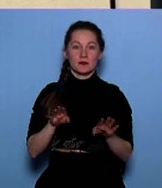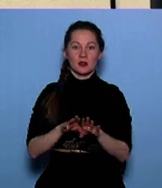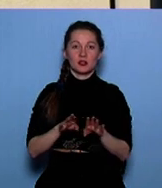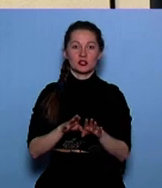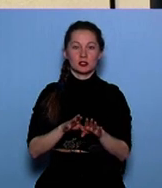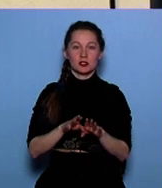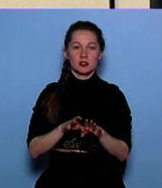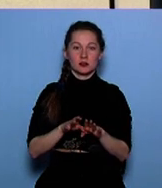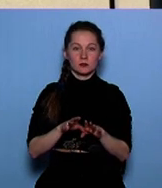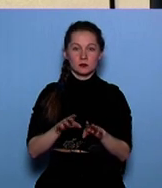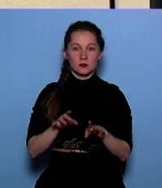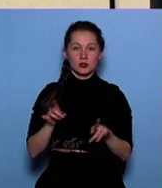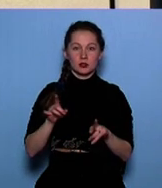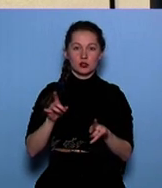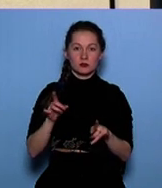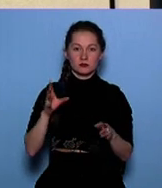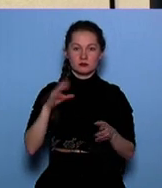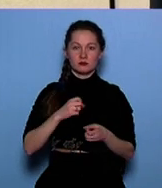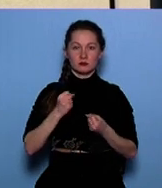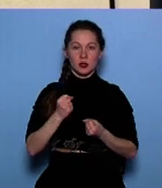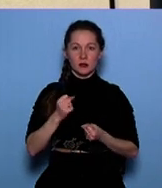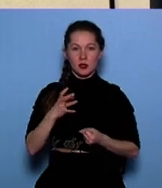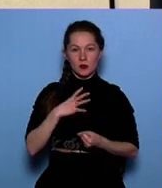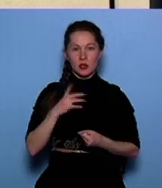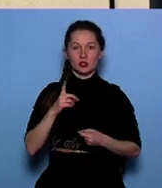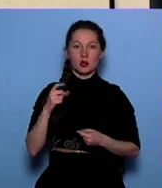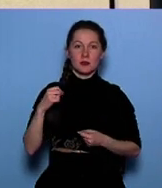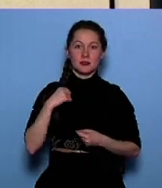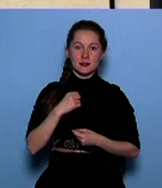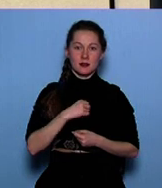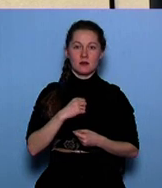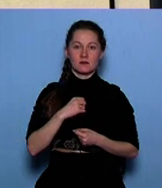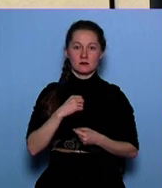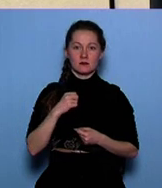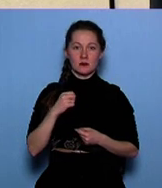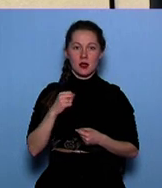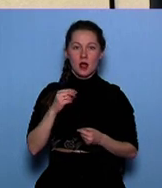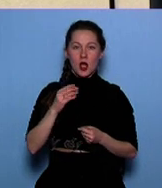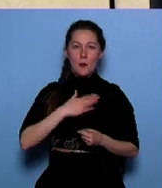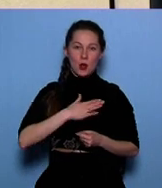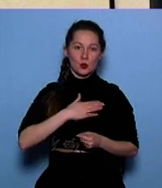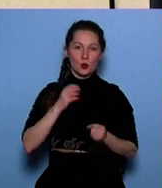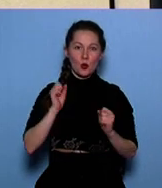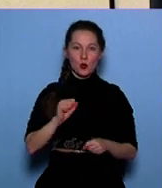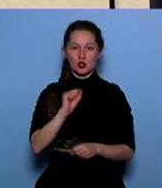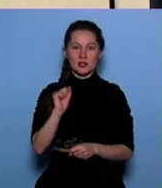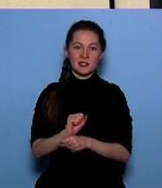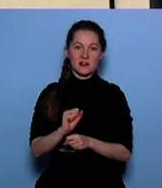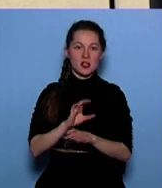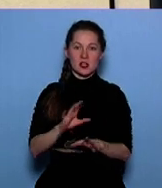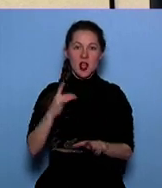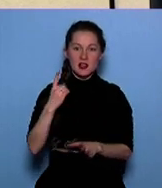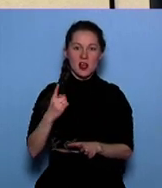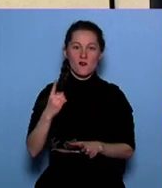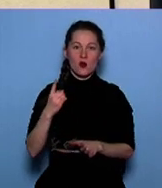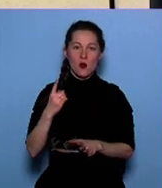кремень должен быть в человеке, чтобы сам он ростом не велик, а по духу своему он может остановить не одного, а